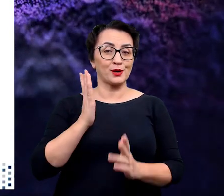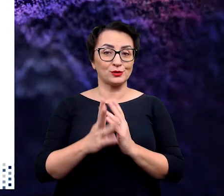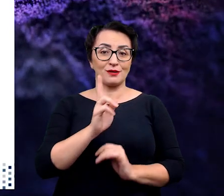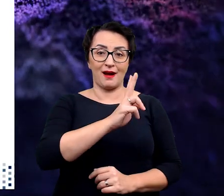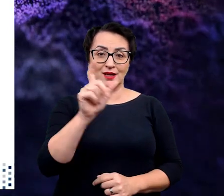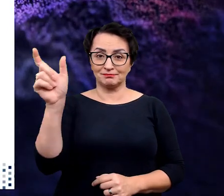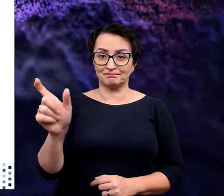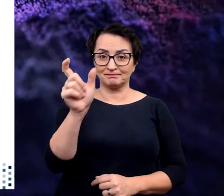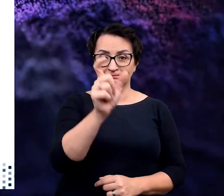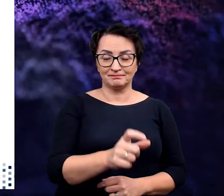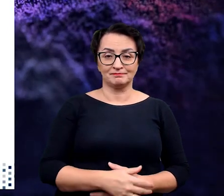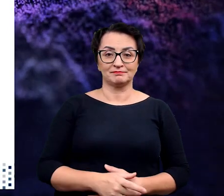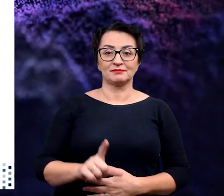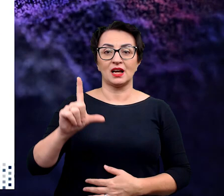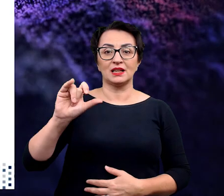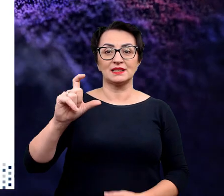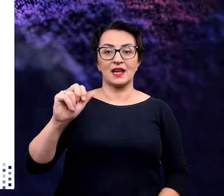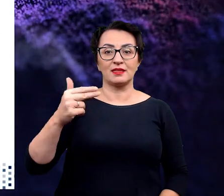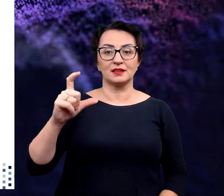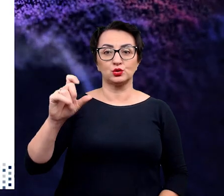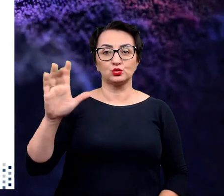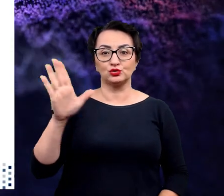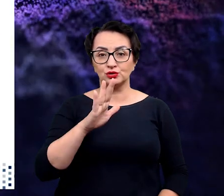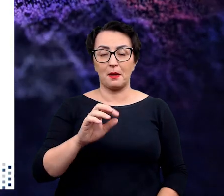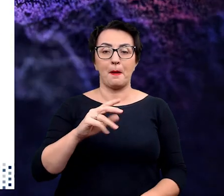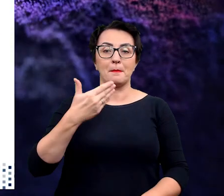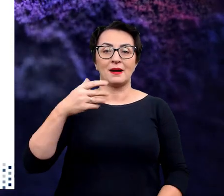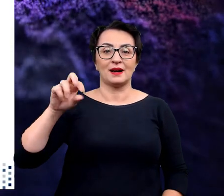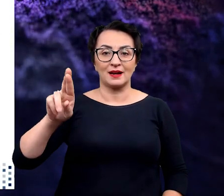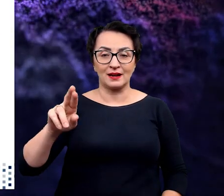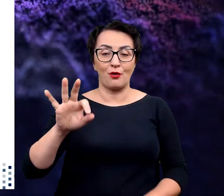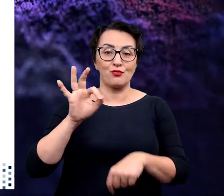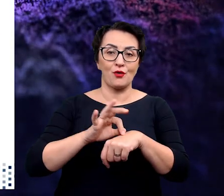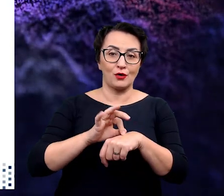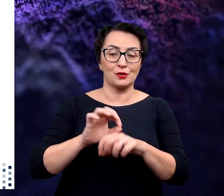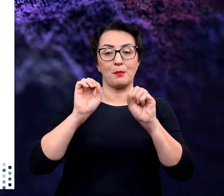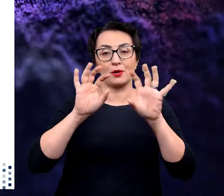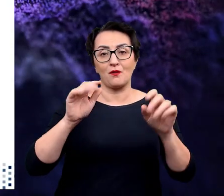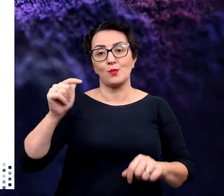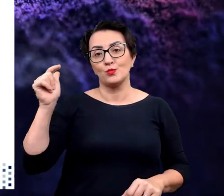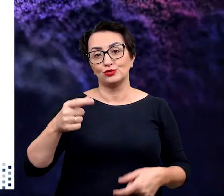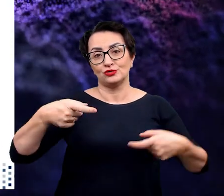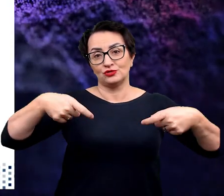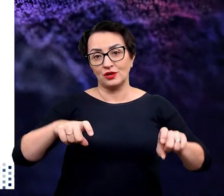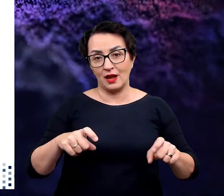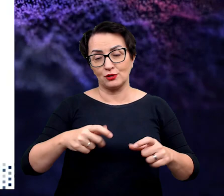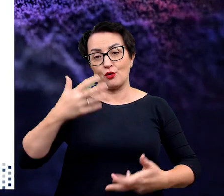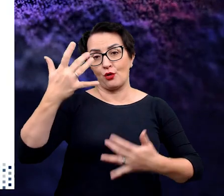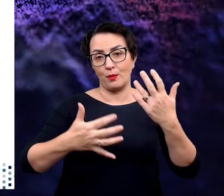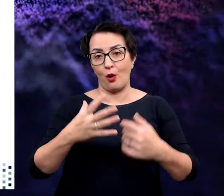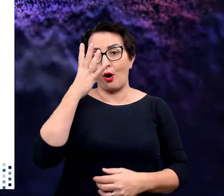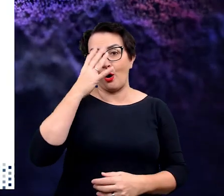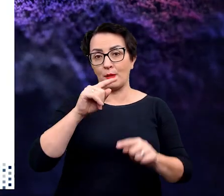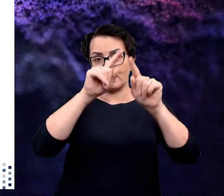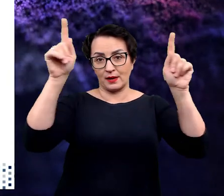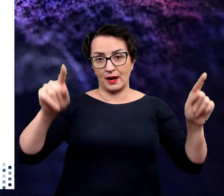mylnego. Po prostu każdy z nas, czy to licencjusz, czy magistrant, czy doktorant, czy profesor, musi siedzieć przed